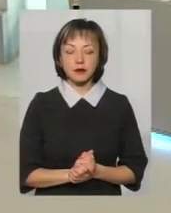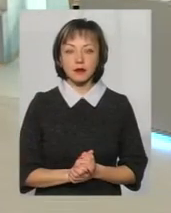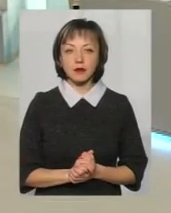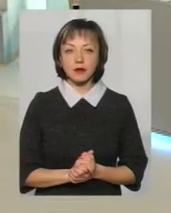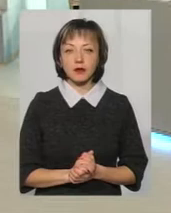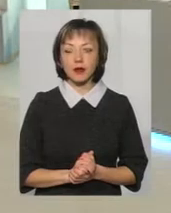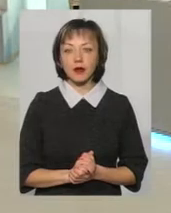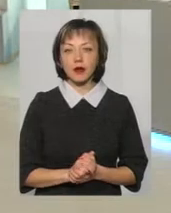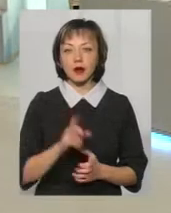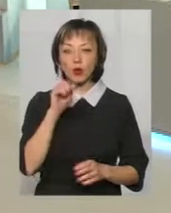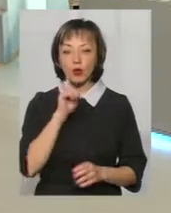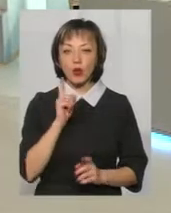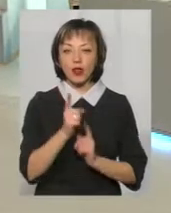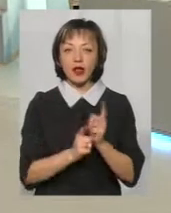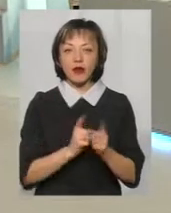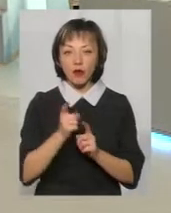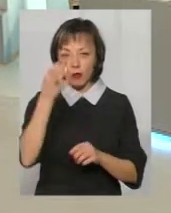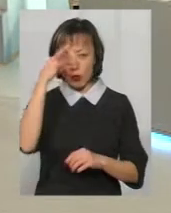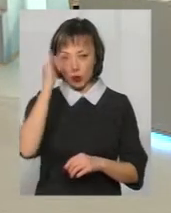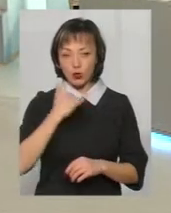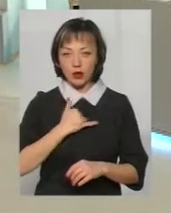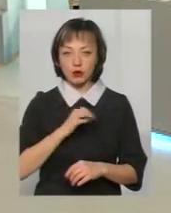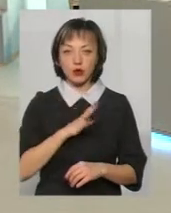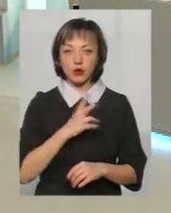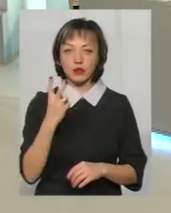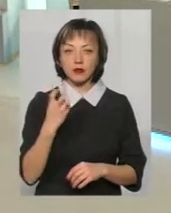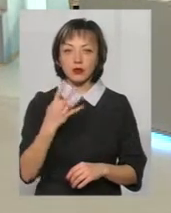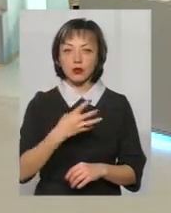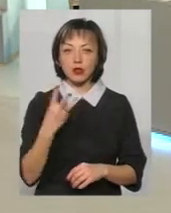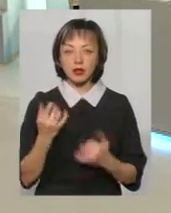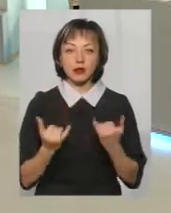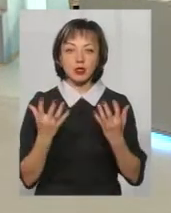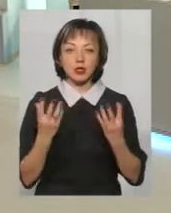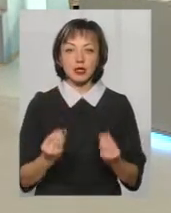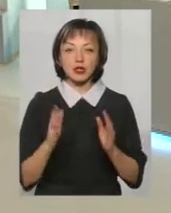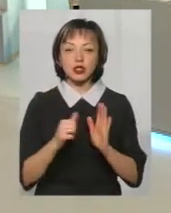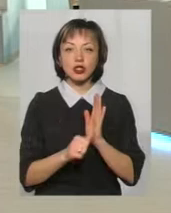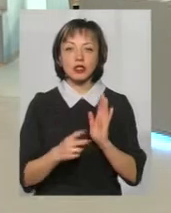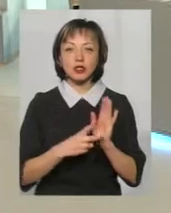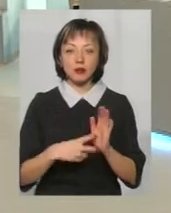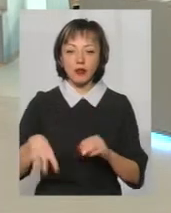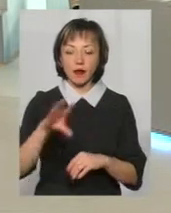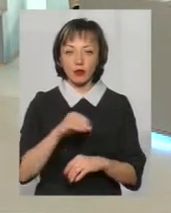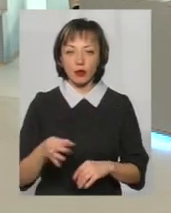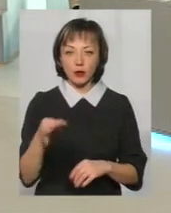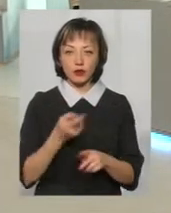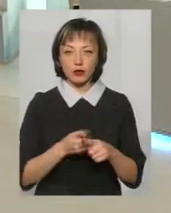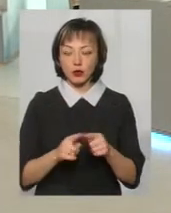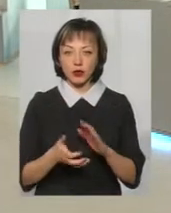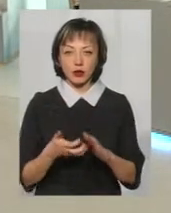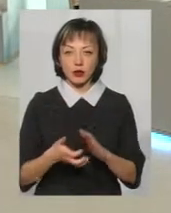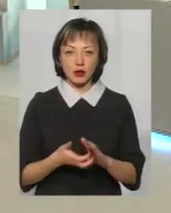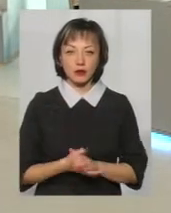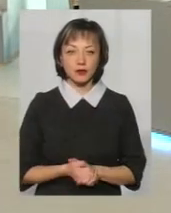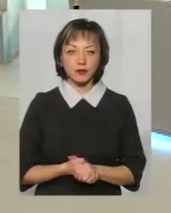поки до реформи поліції в нас їх було 243, на сьогодні в нас їх тільки 67 на всю область. Цього недостатньо.